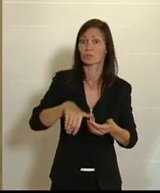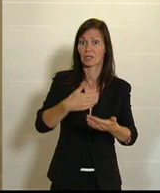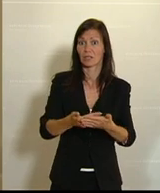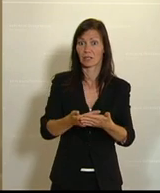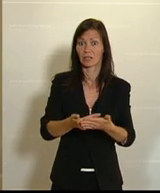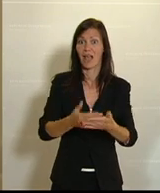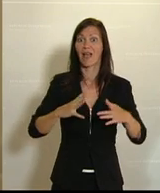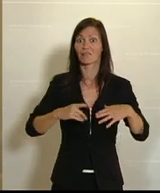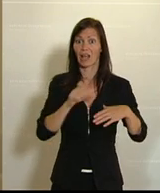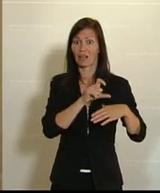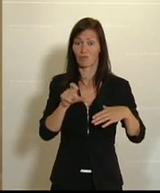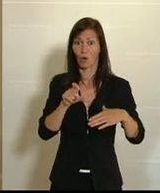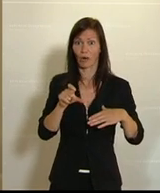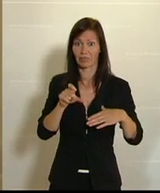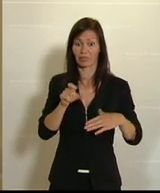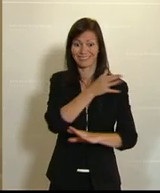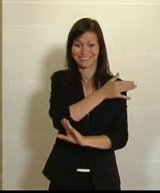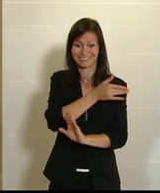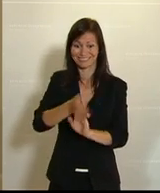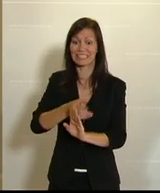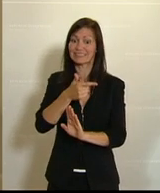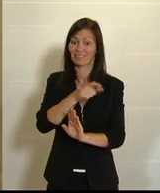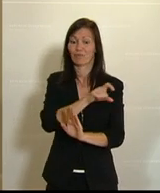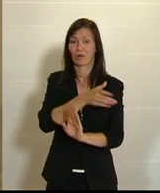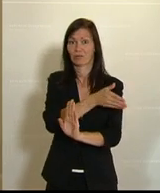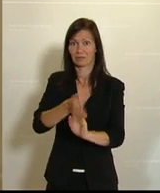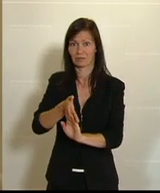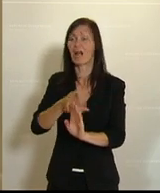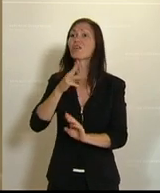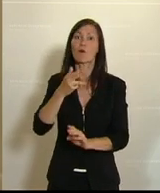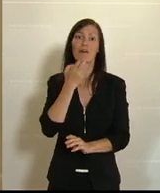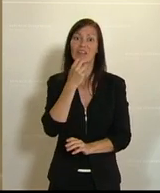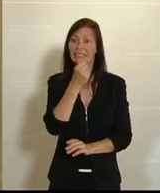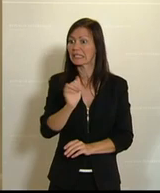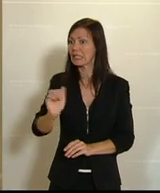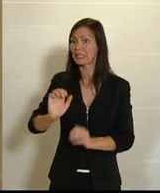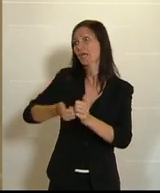letzten zwei Ferienwochen eingerichtet. Denn wir wollen kein Kind zurücklassen.